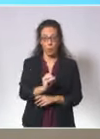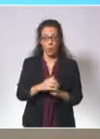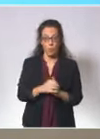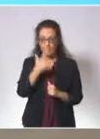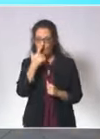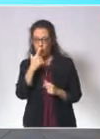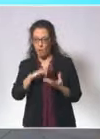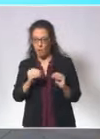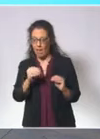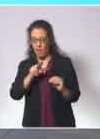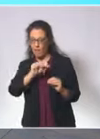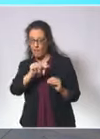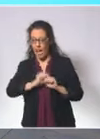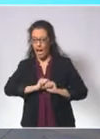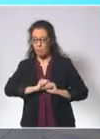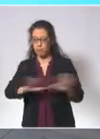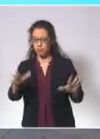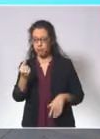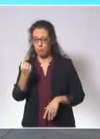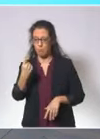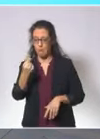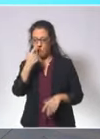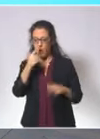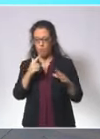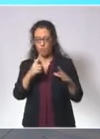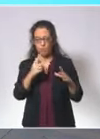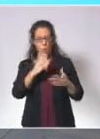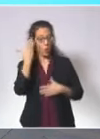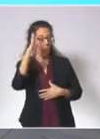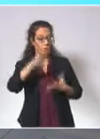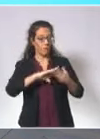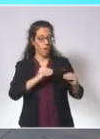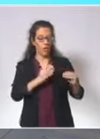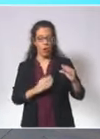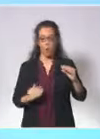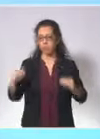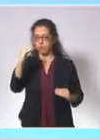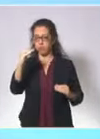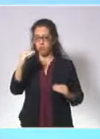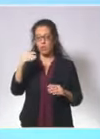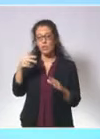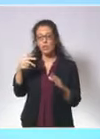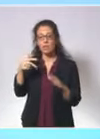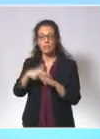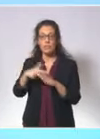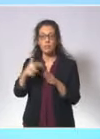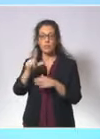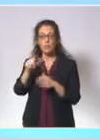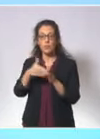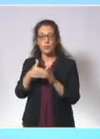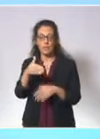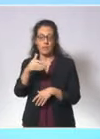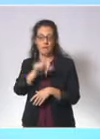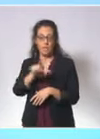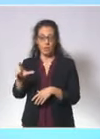très rapidement, au point de devenir dominant dès le début de l'année 2022, comme il l'est déjà au Royaume